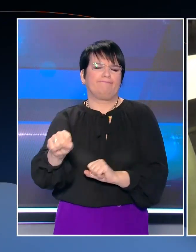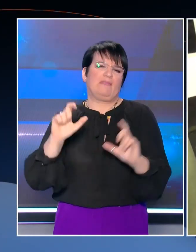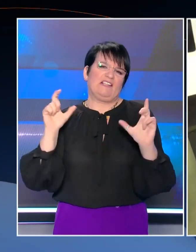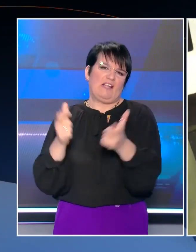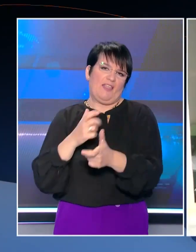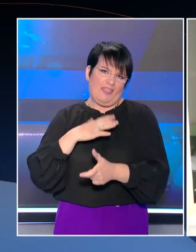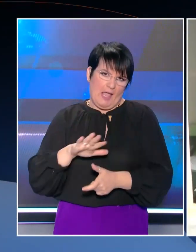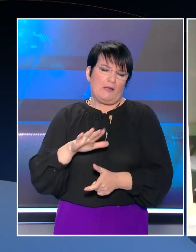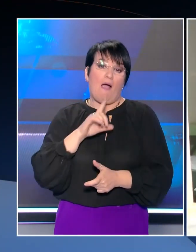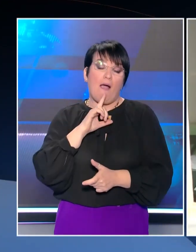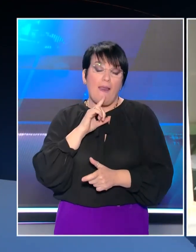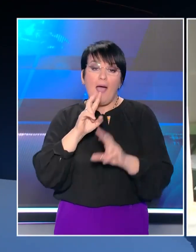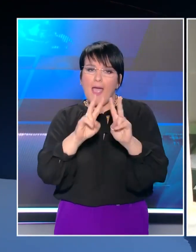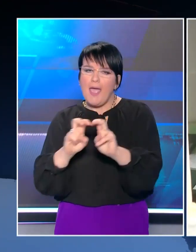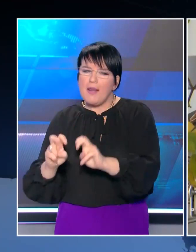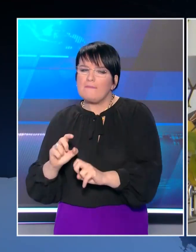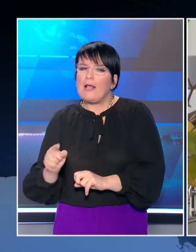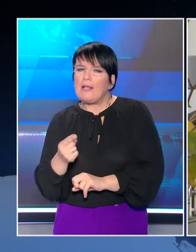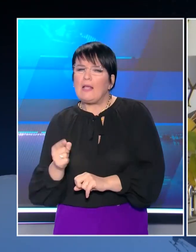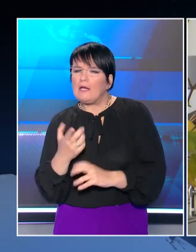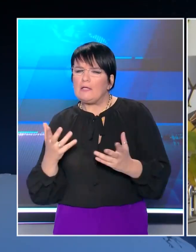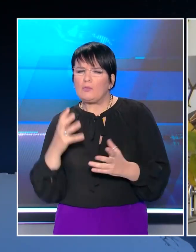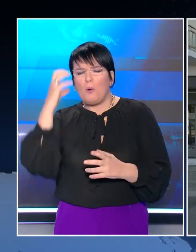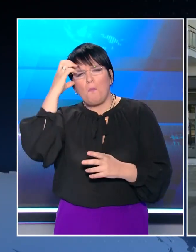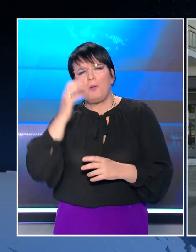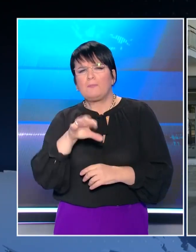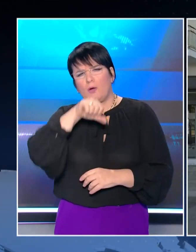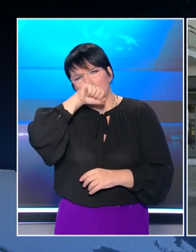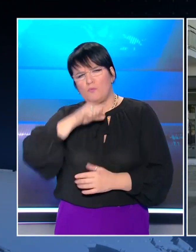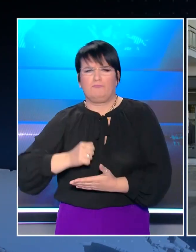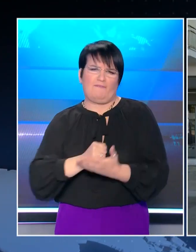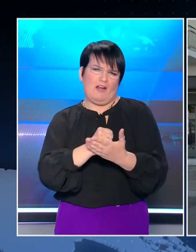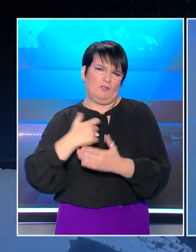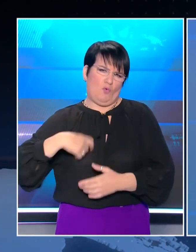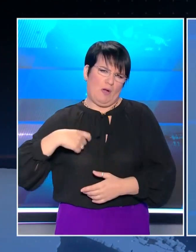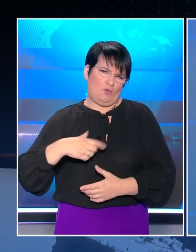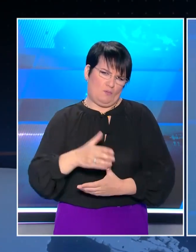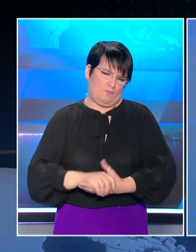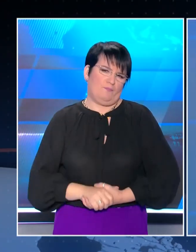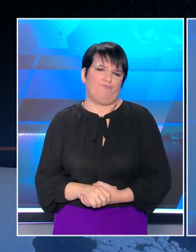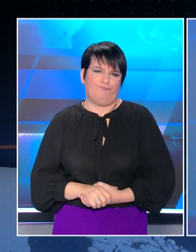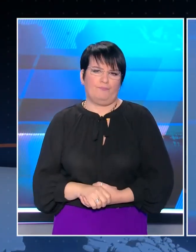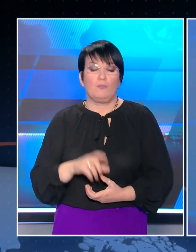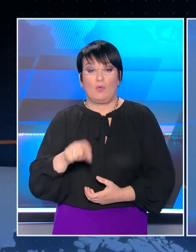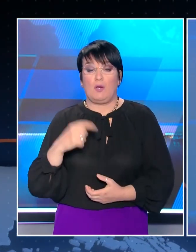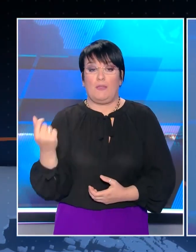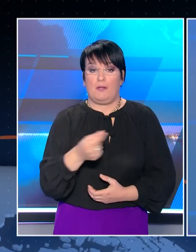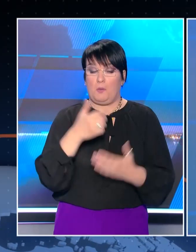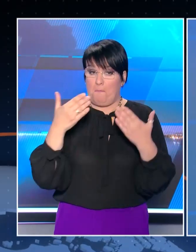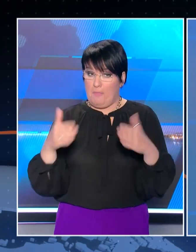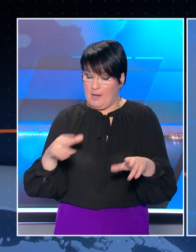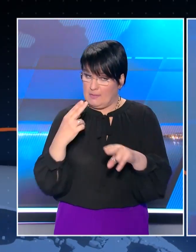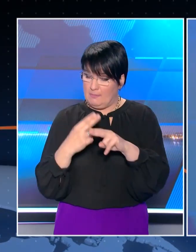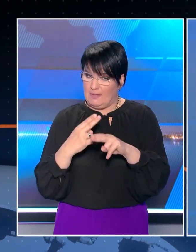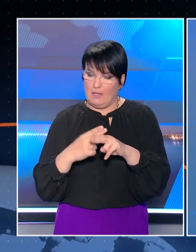τους συλλάβουν ενώ ταυτόχρονα έρευνουν και τα κίνητρα των δραστών που δεν αποκλείουν να είναι οποδικά. Στο σημείο αυτό το δελτίο μας